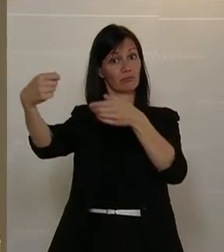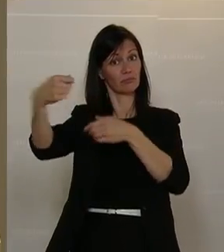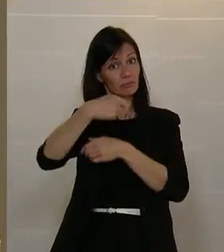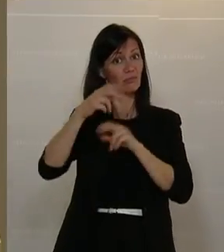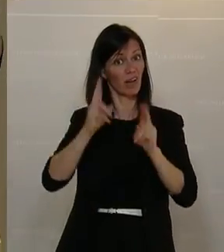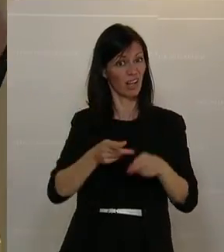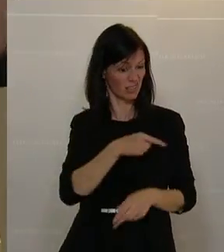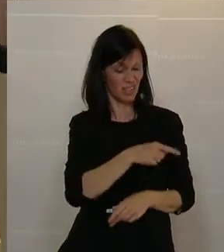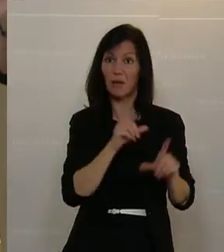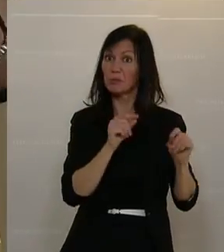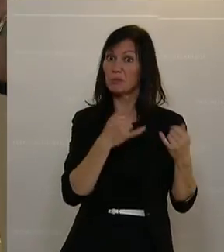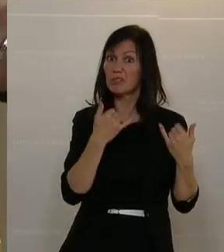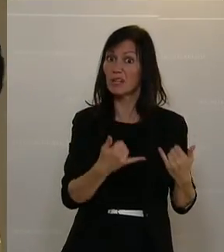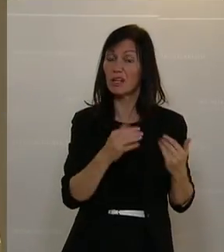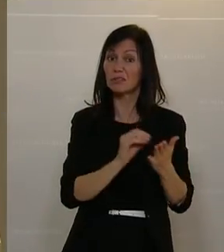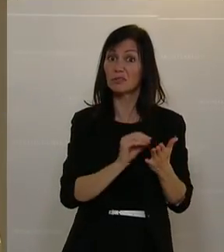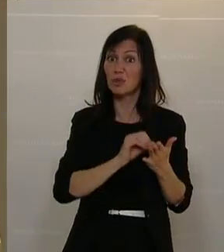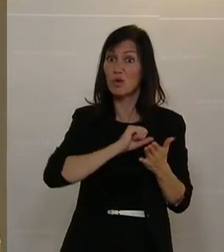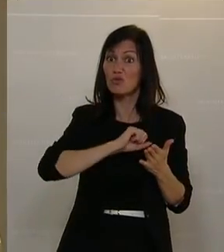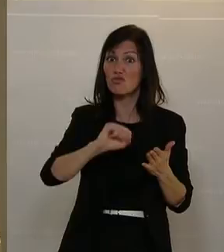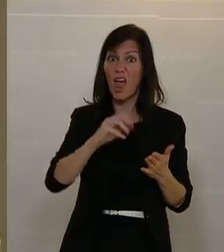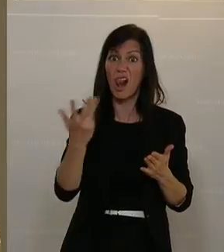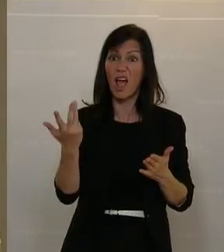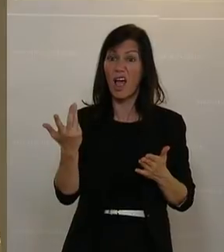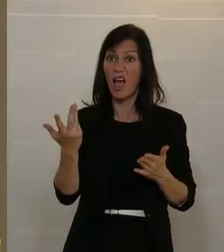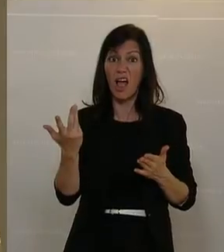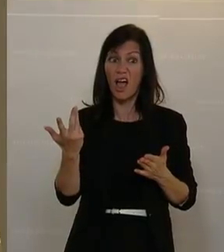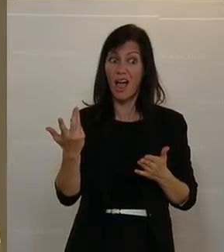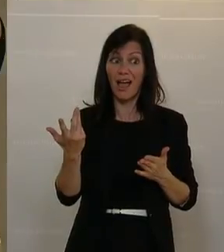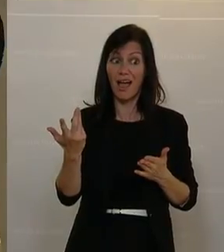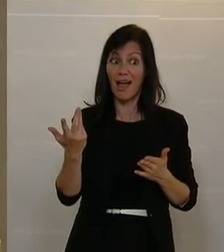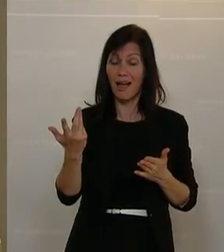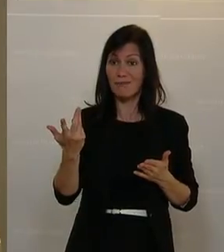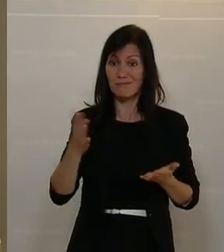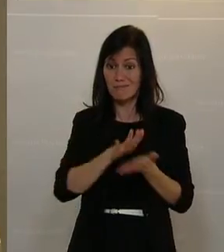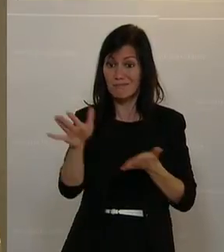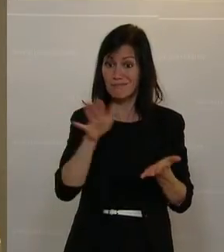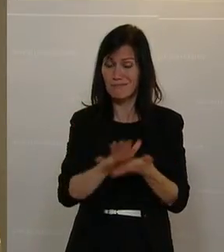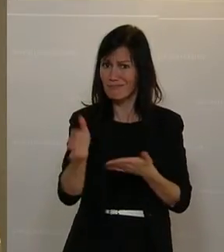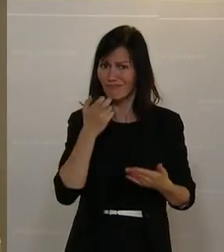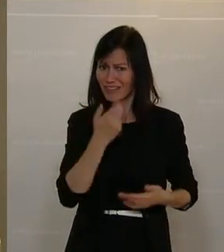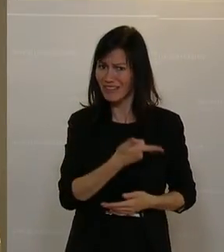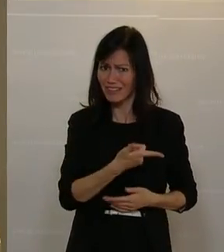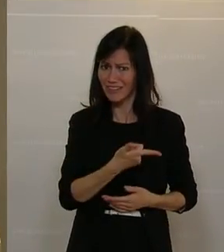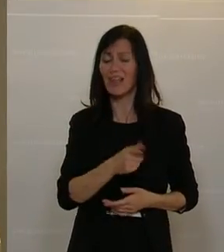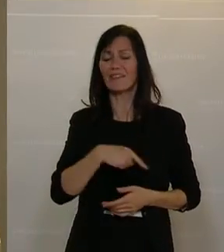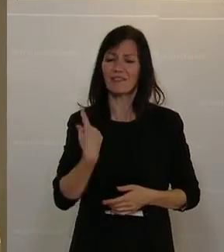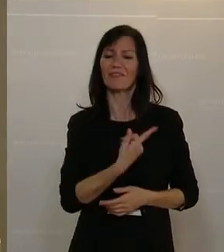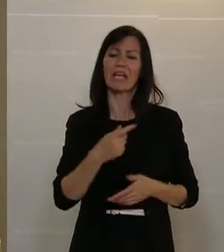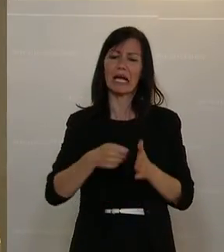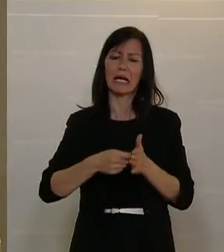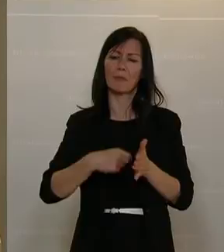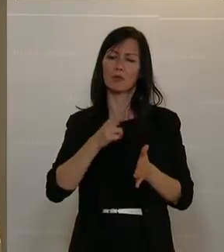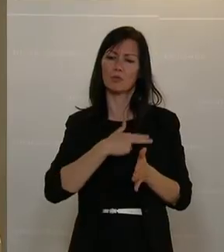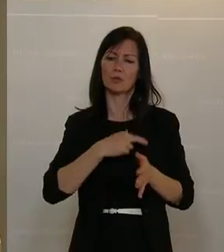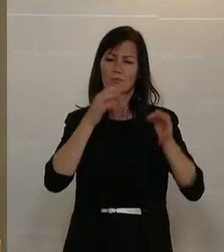jetzt sozusagen das Geld noch schneller in Umlauf bringen wollen, das so ungeliebte Geld. Wir machen diesen Reparaturbonus seriös, solide